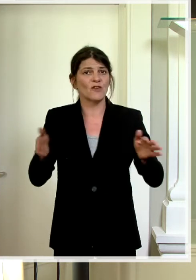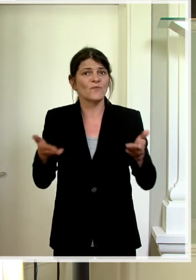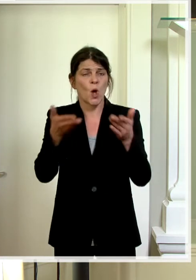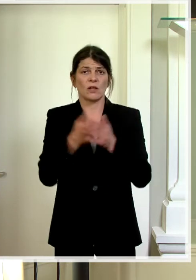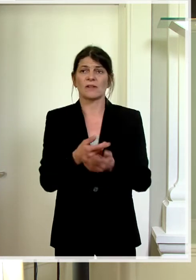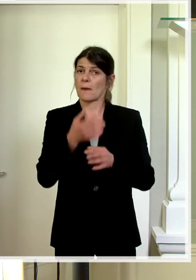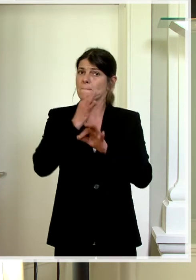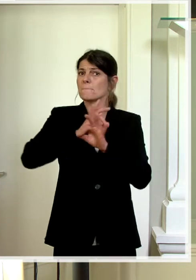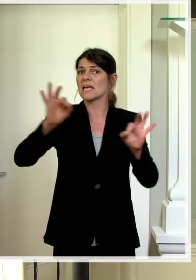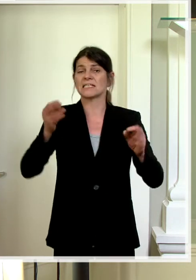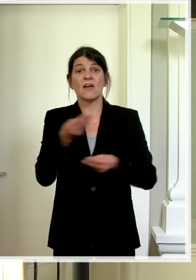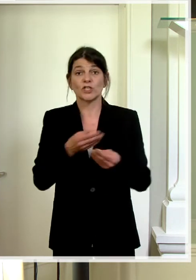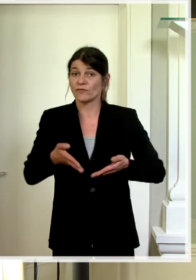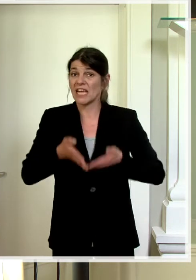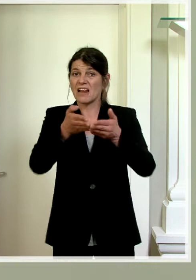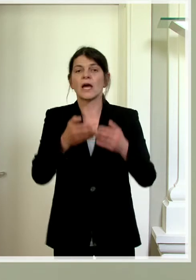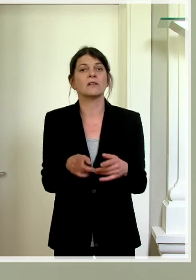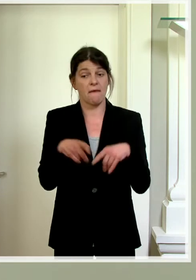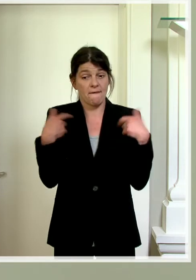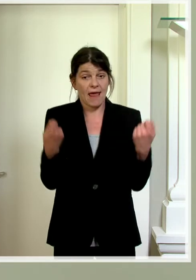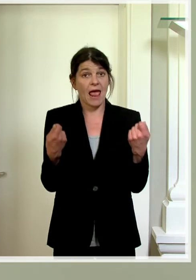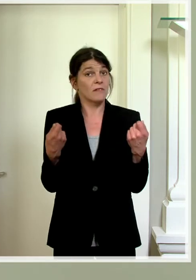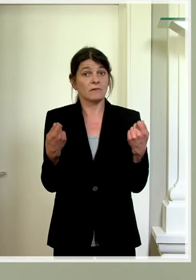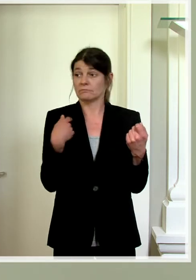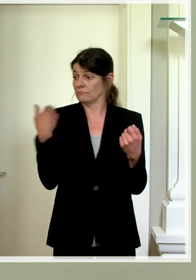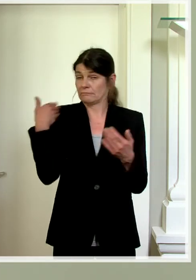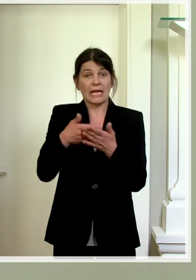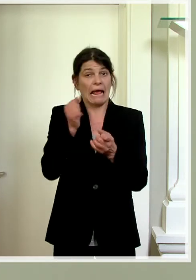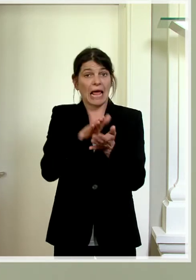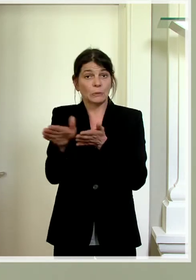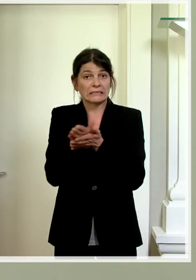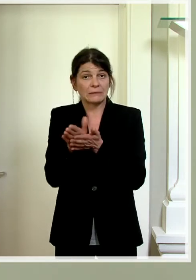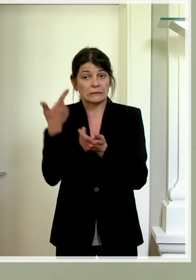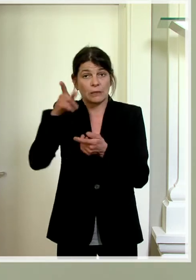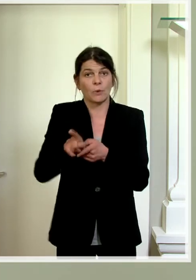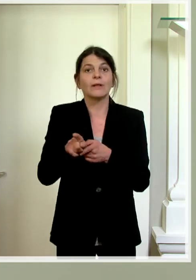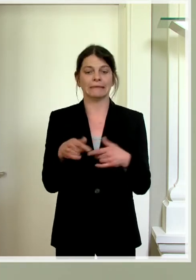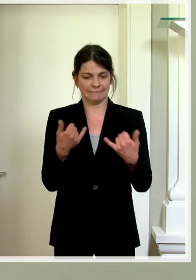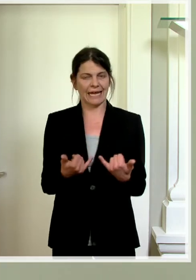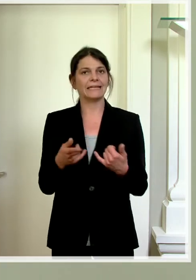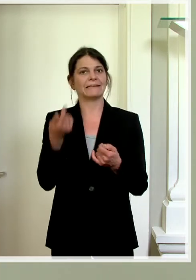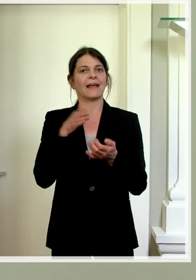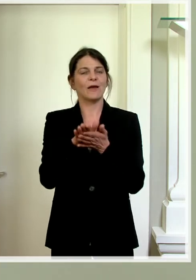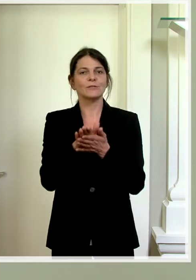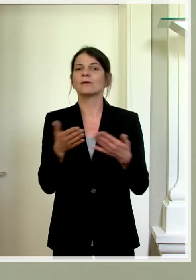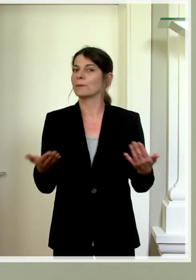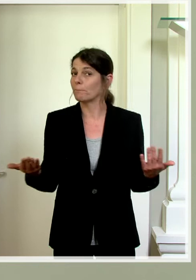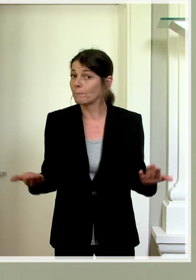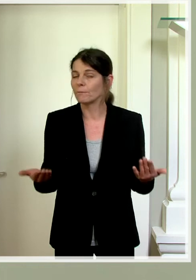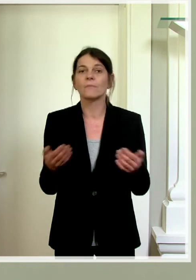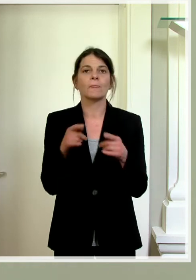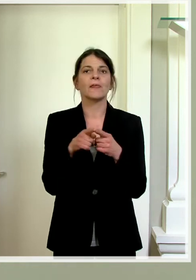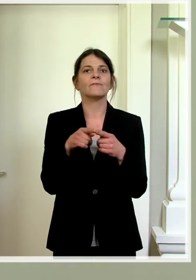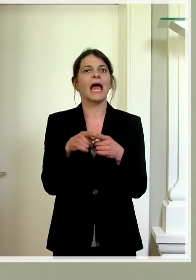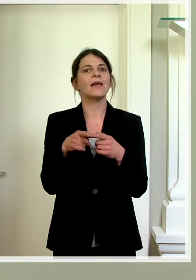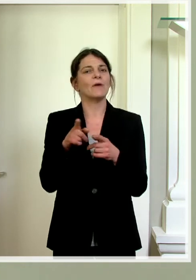beste Wirtschaftshilfe ist die, wenn wir das Geld, was wir jetzt nicht ausgeben konnten, die letzten zwei Monate, wenn wir das jetzt eben auch ausgeben, wenn